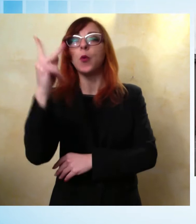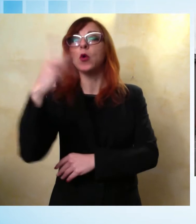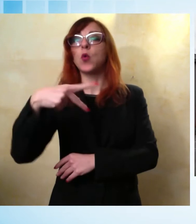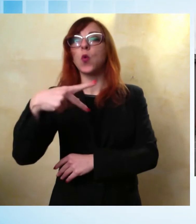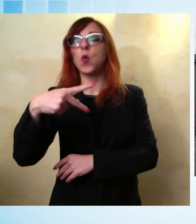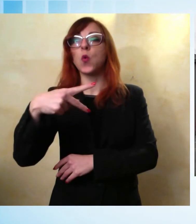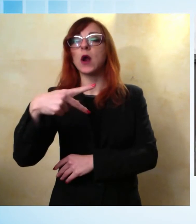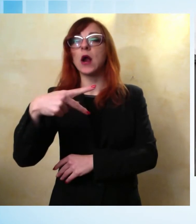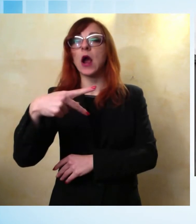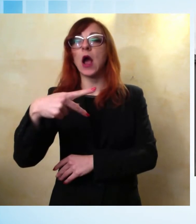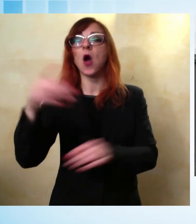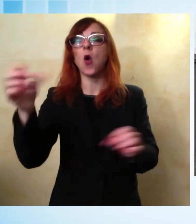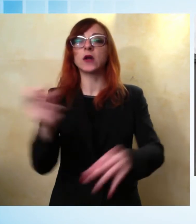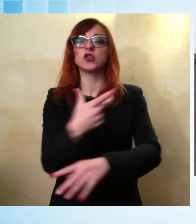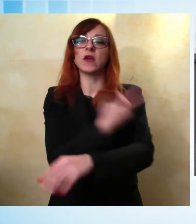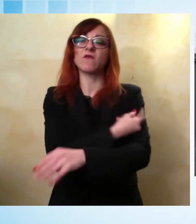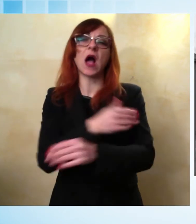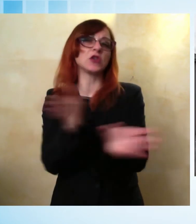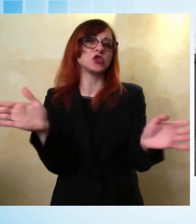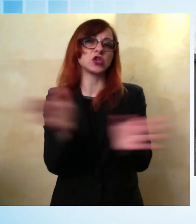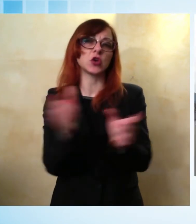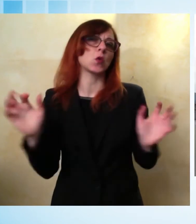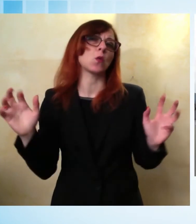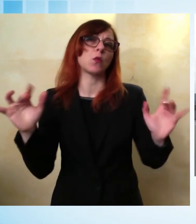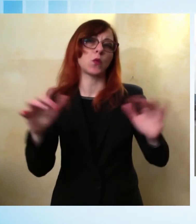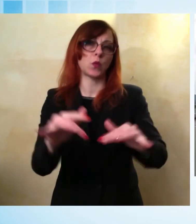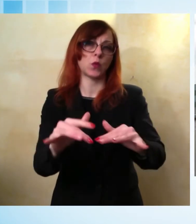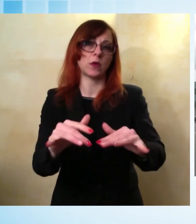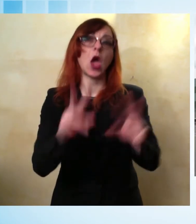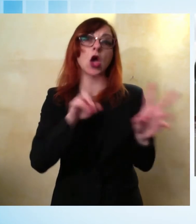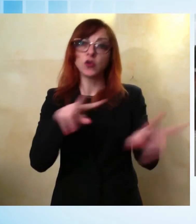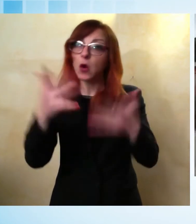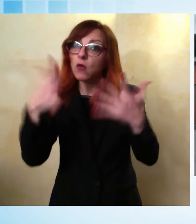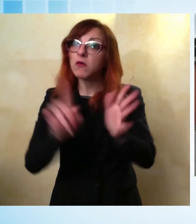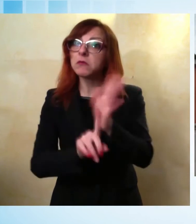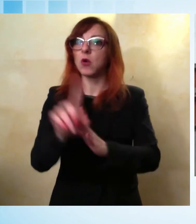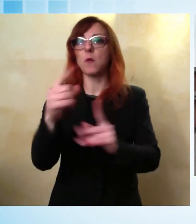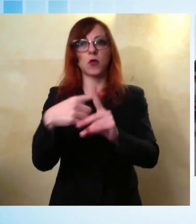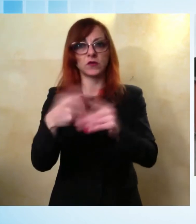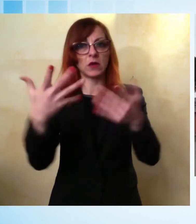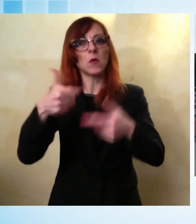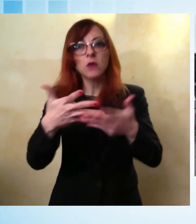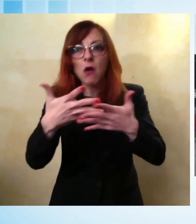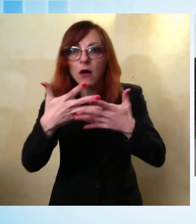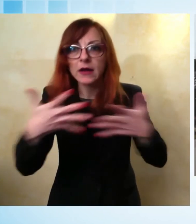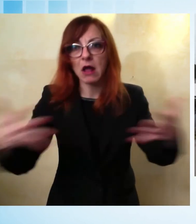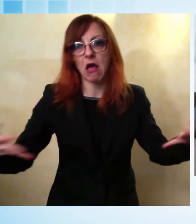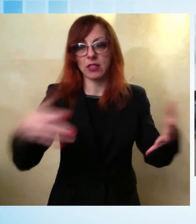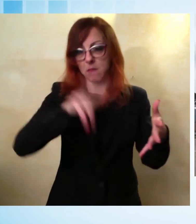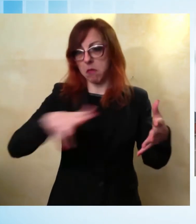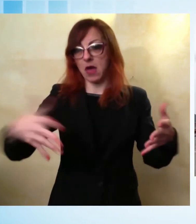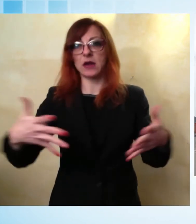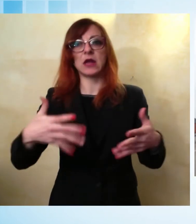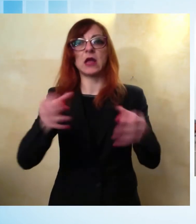effettuato da Asle e Comune di Lucca ha dato esito positivo sia per la grandezza dell'edificio ma anche per l'ampio parcheggio a disposizione.